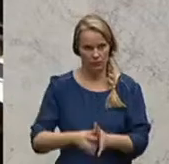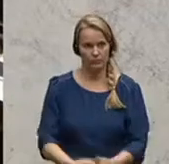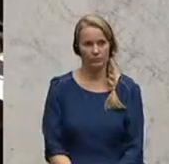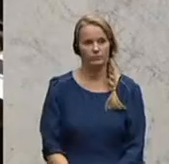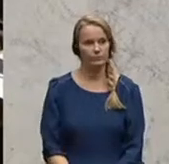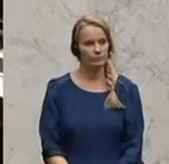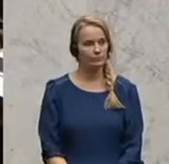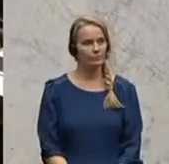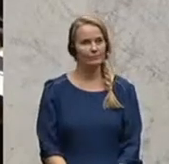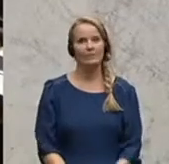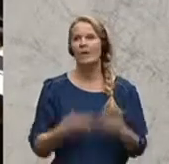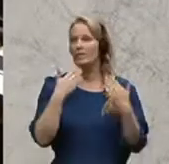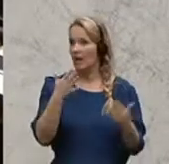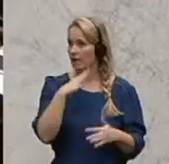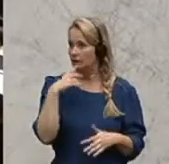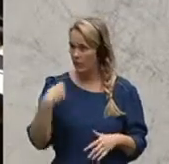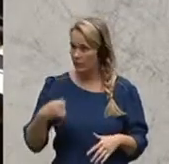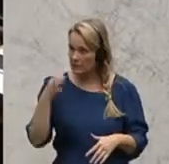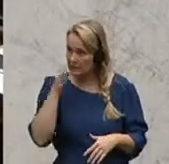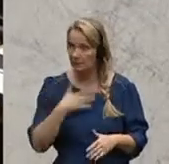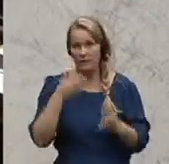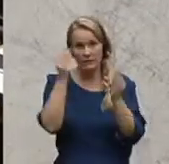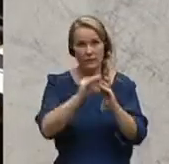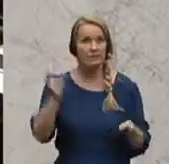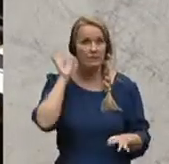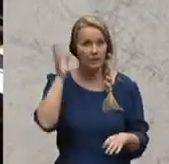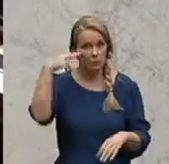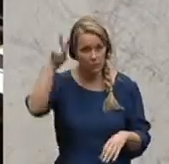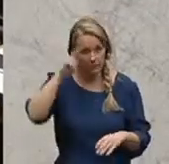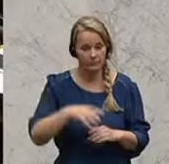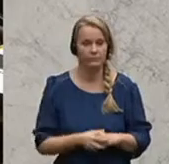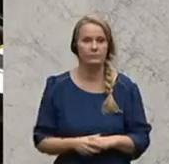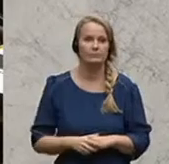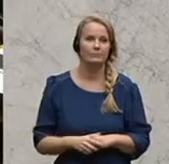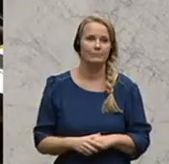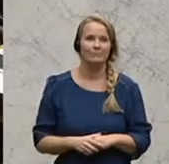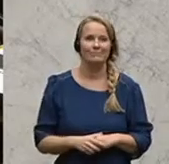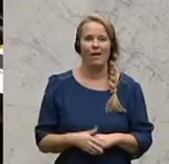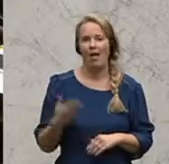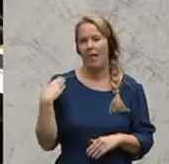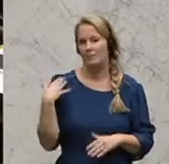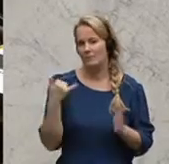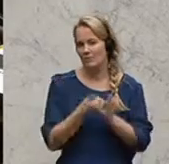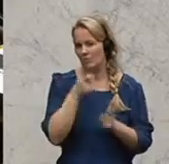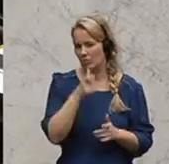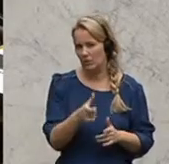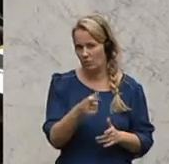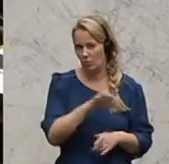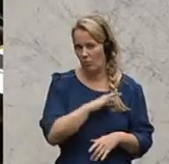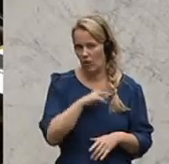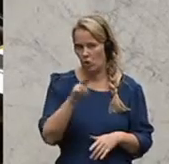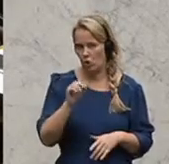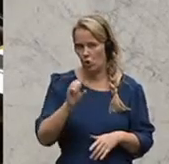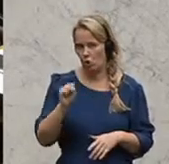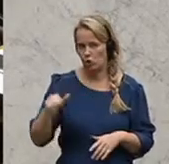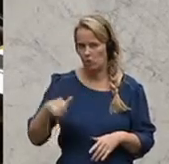Nächster Redner ist der Finanzsprecher der SPÖ, Kayan Krainer. Das letzte Stichwort vom Kollegen Rossmann war Schaden.